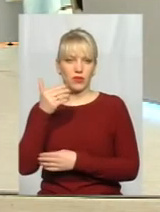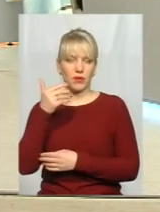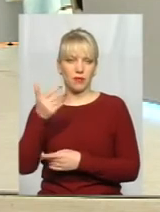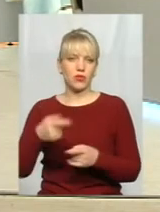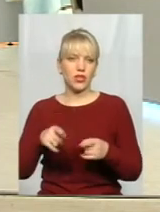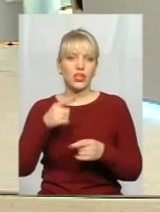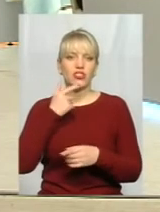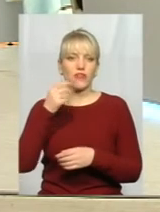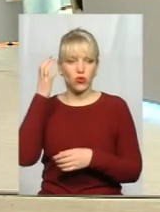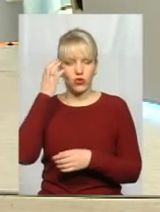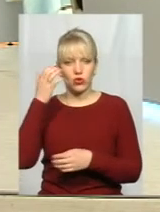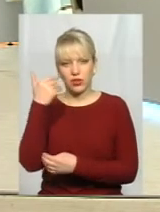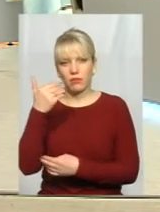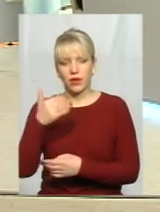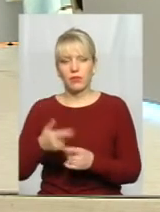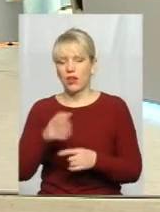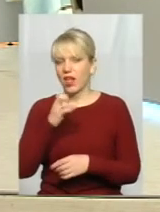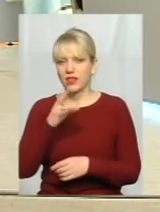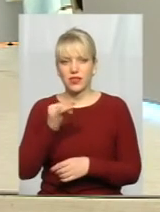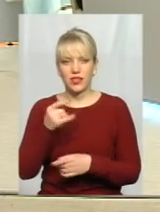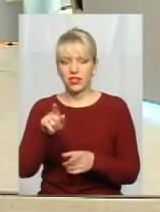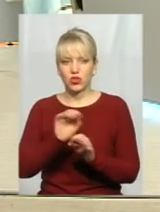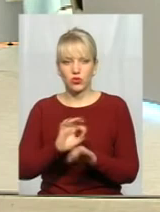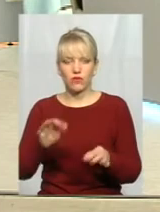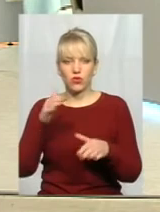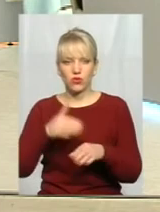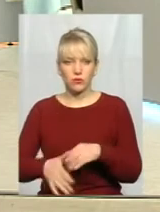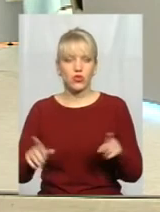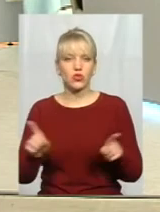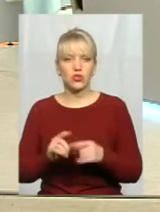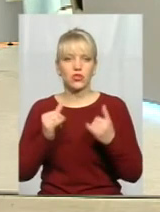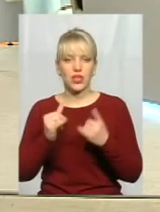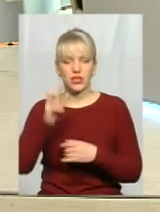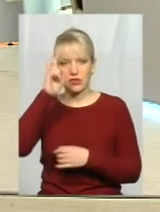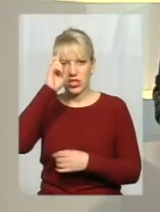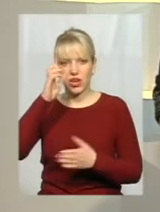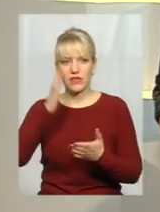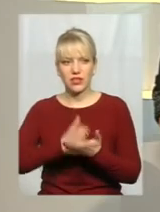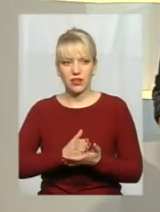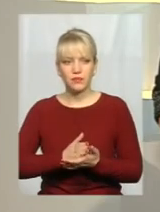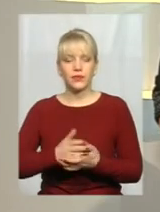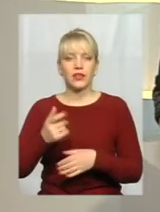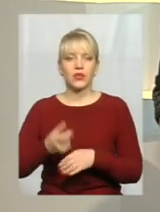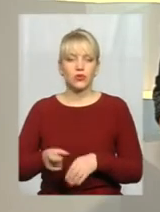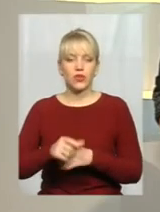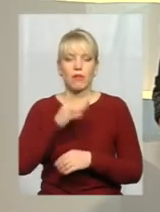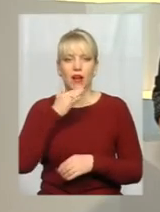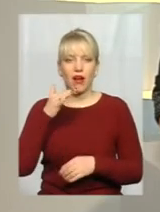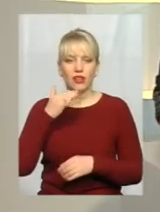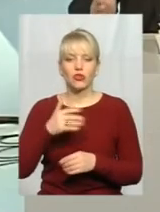Андрій, ти чудово розумієш, зараз в державі є дуже багато